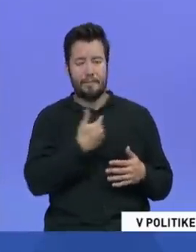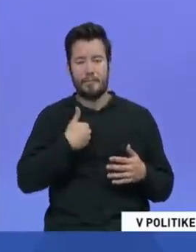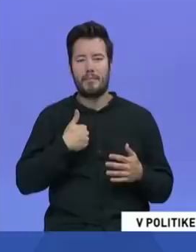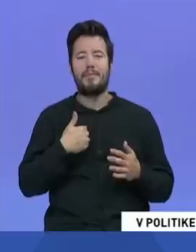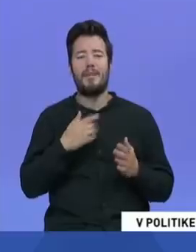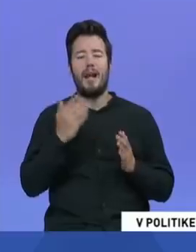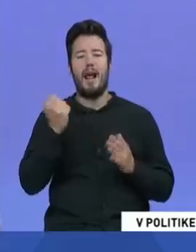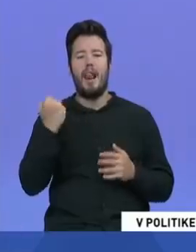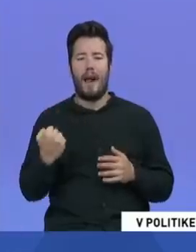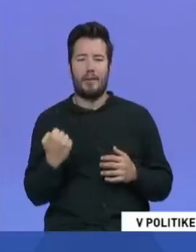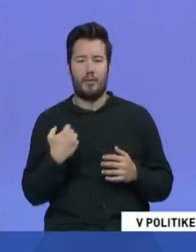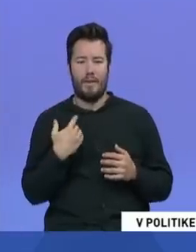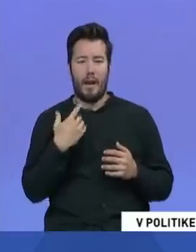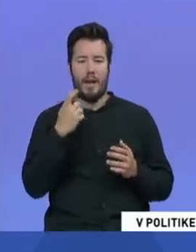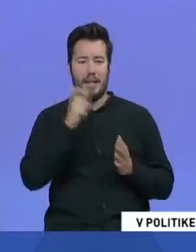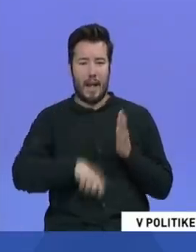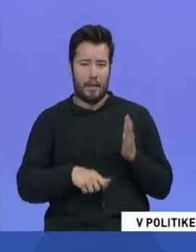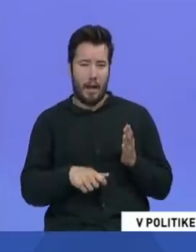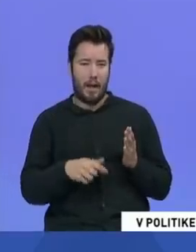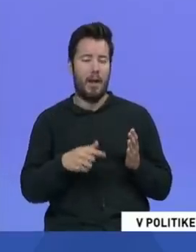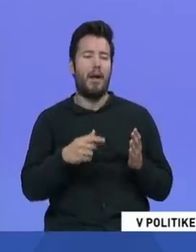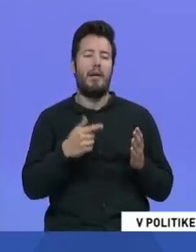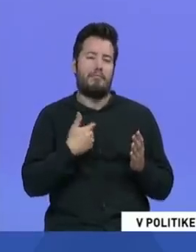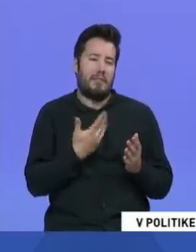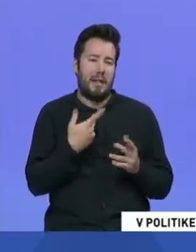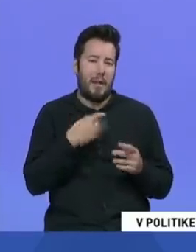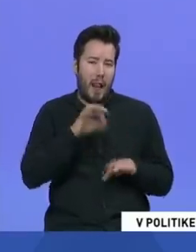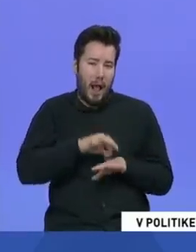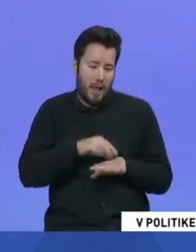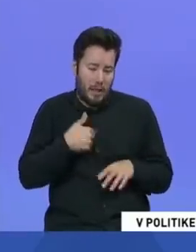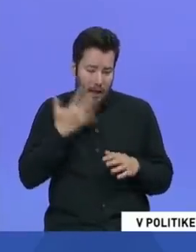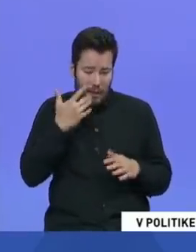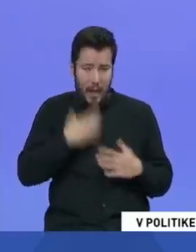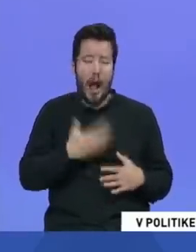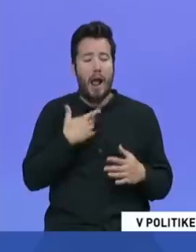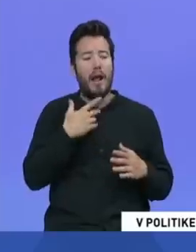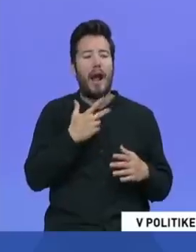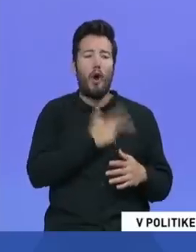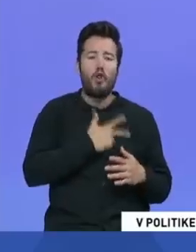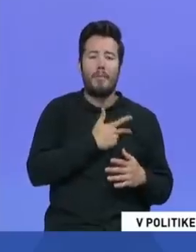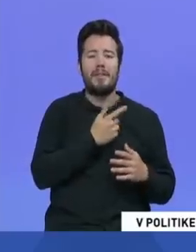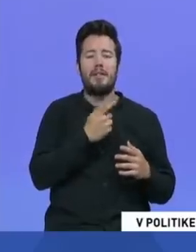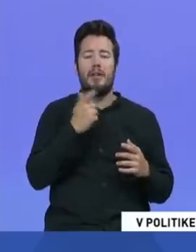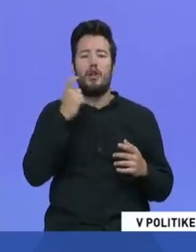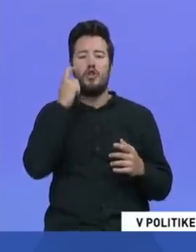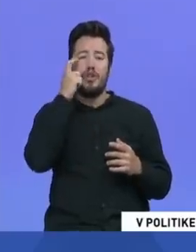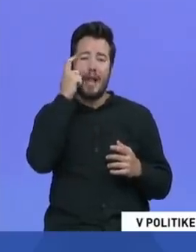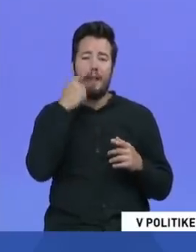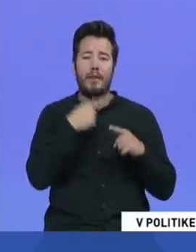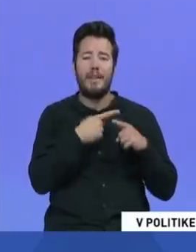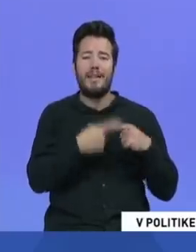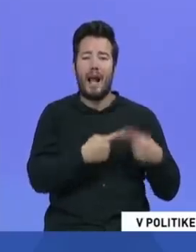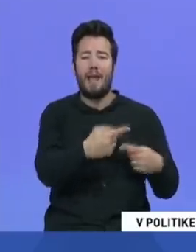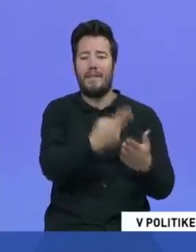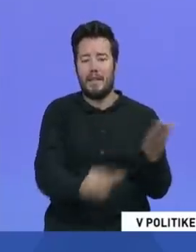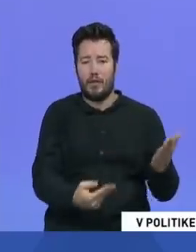dopady tejto krízy, pretože nie sme lekári, teda aspoň ja nie. Ale musíme prvom rade chrániť životnú úroveň našich občanov. My nemôžeme dopustiť,